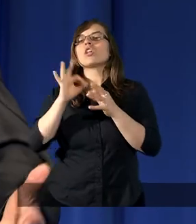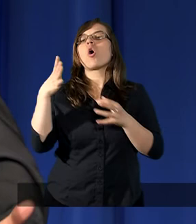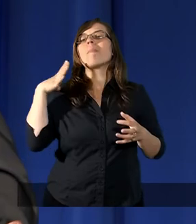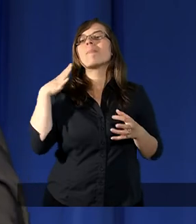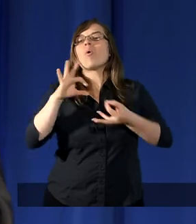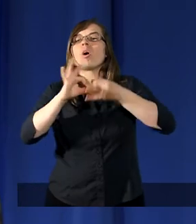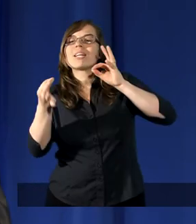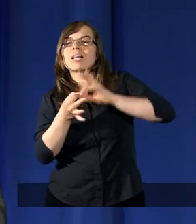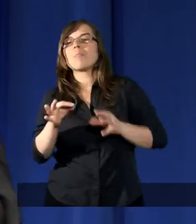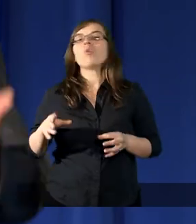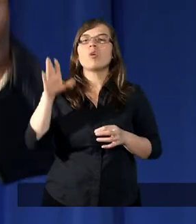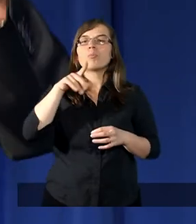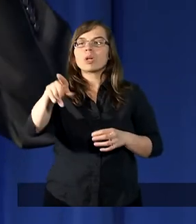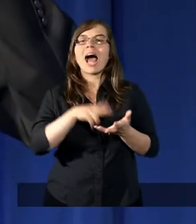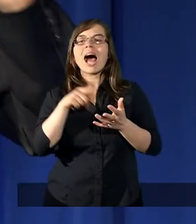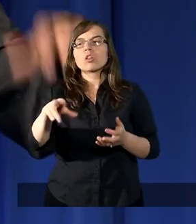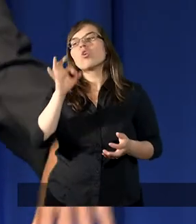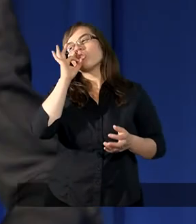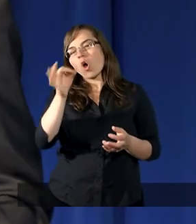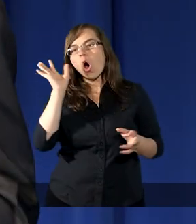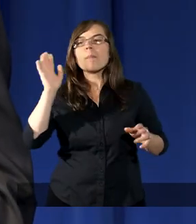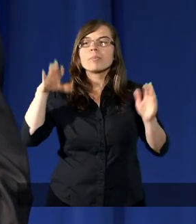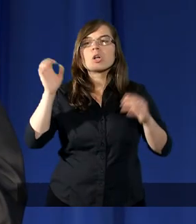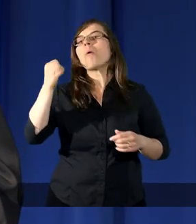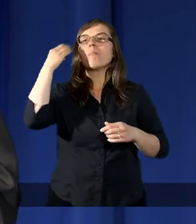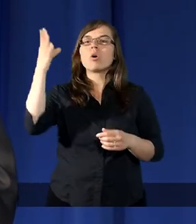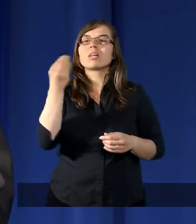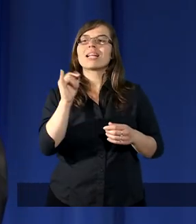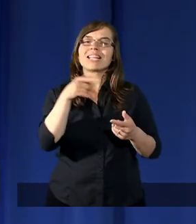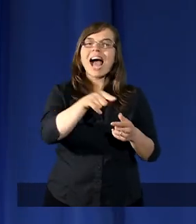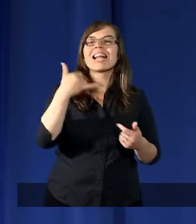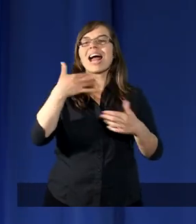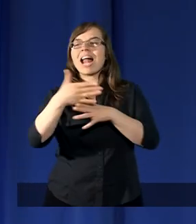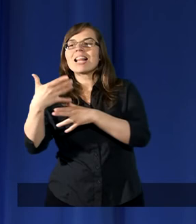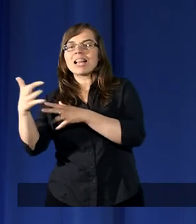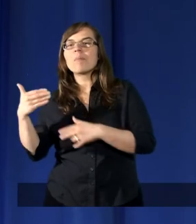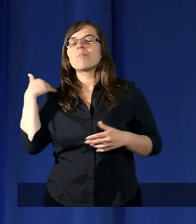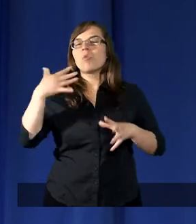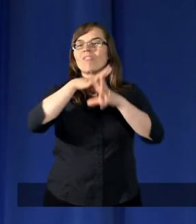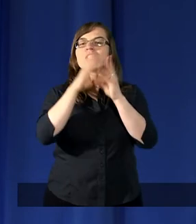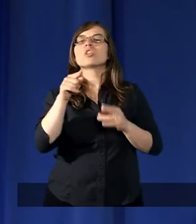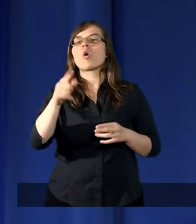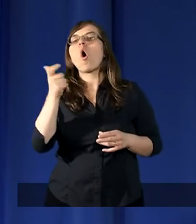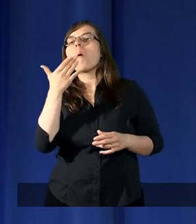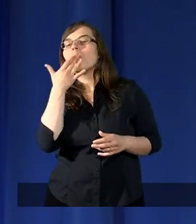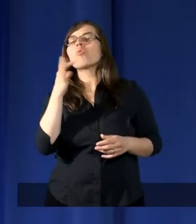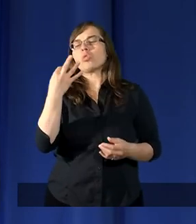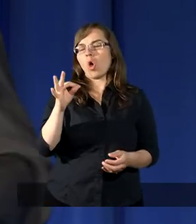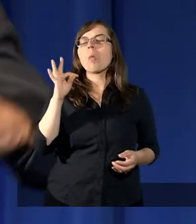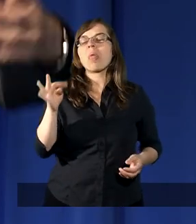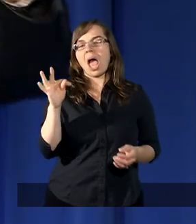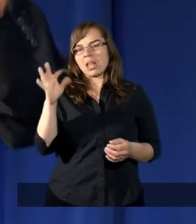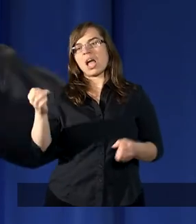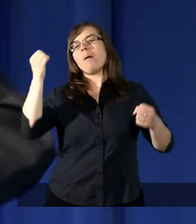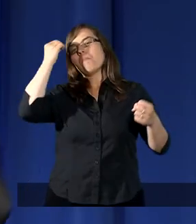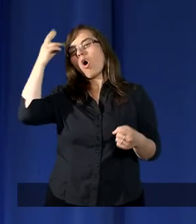gdyby Bóg no dobrze Mojżeszu to jeszcze i tak dalej i tak dalej. To by wszyscy co mówili? No tak,